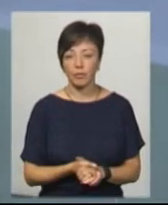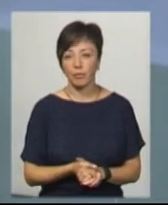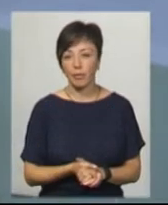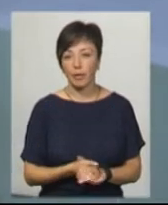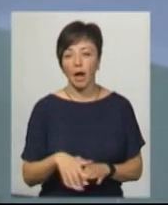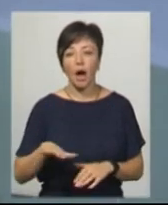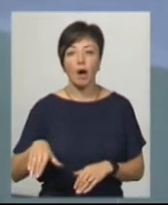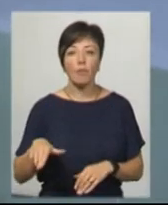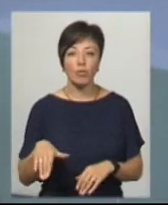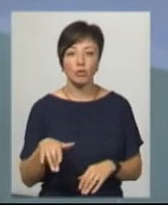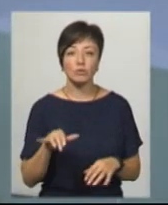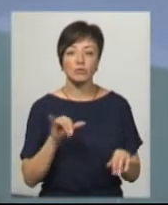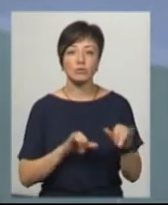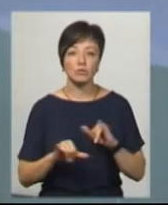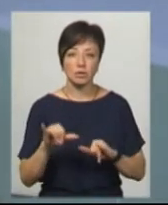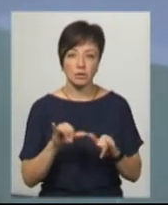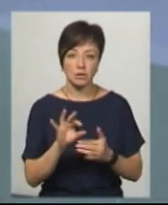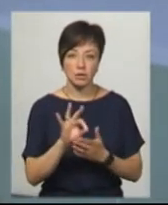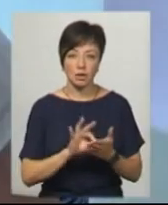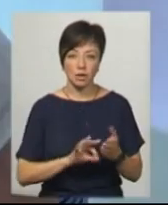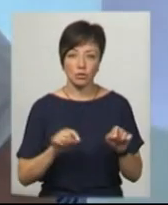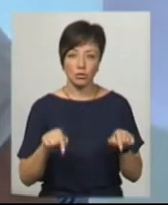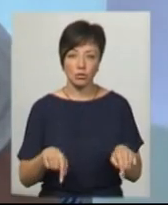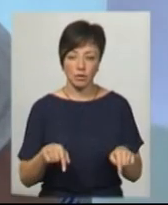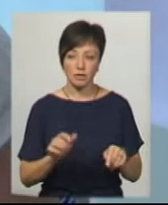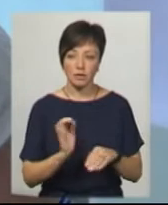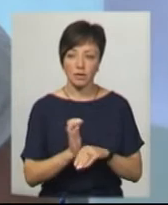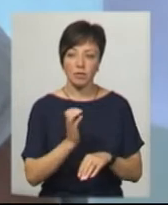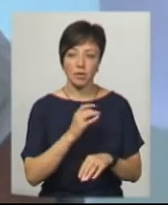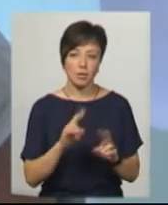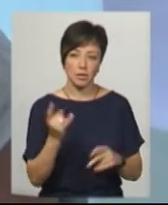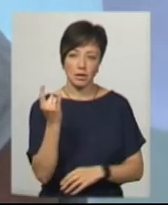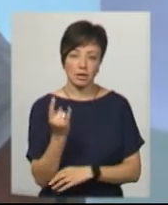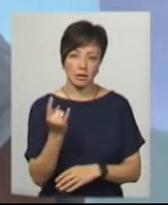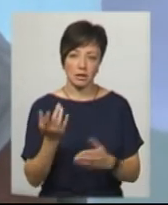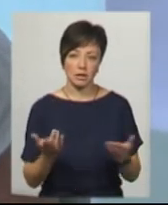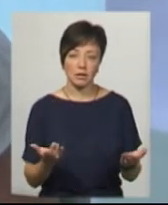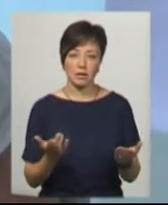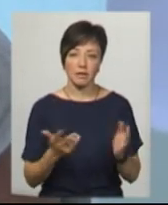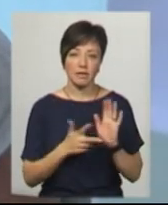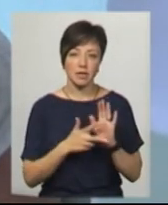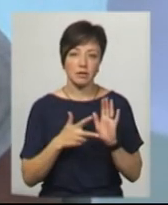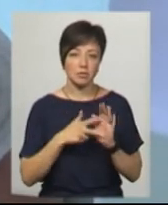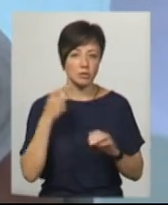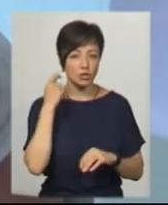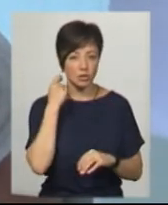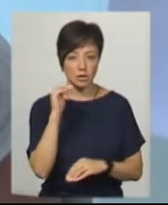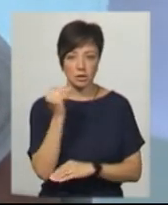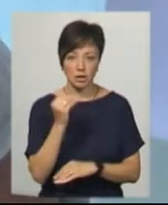А потім з Голинища сюди зразу? Сюди відправили. Вона як дитина, на Родгівній восьмирічної дитинки.